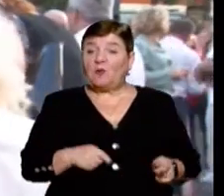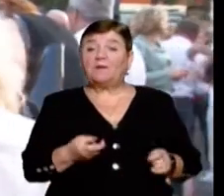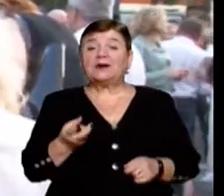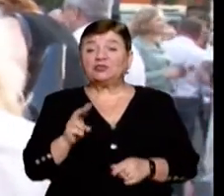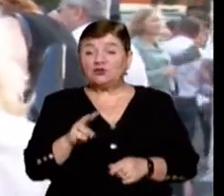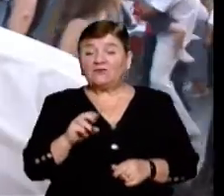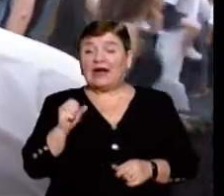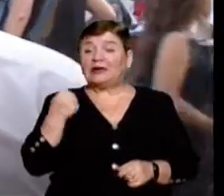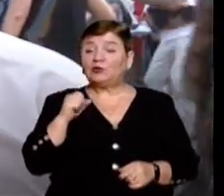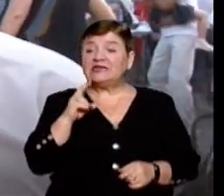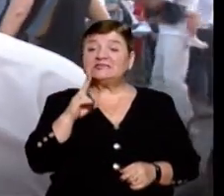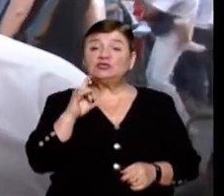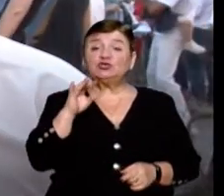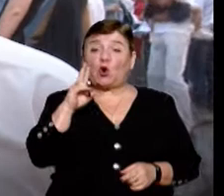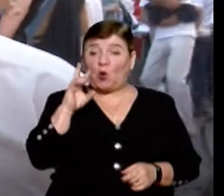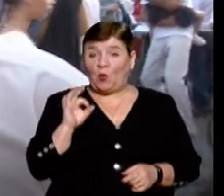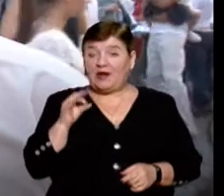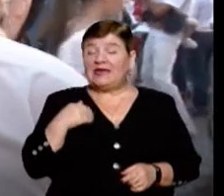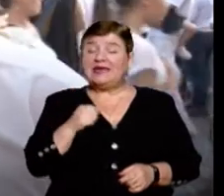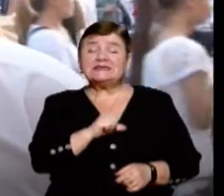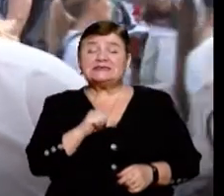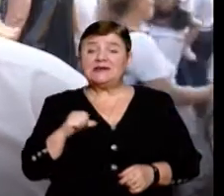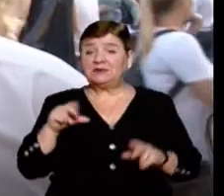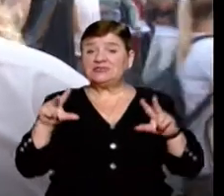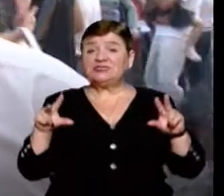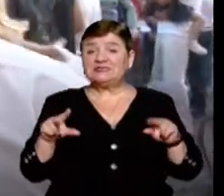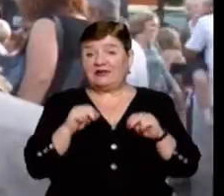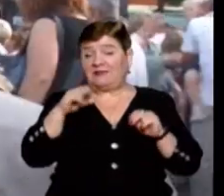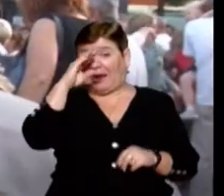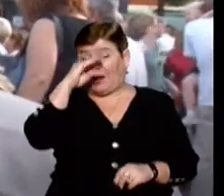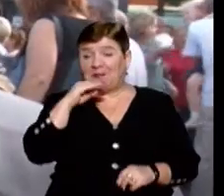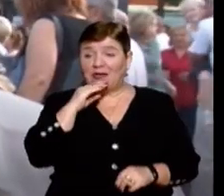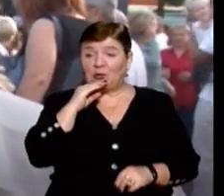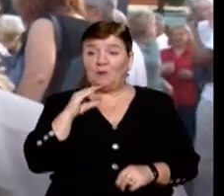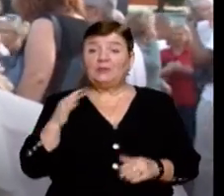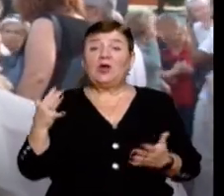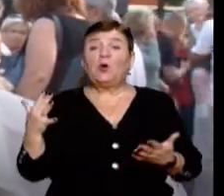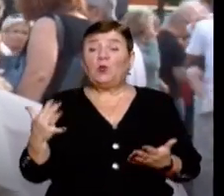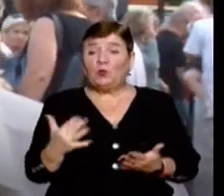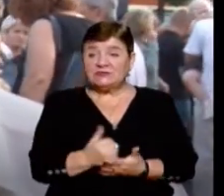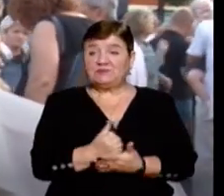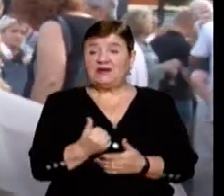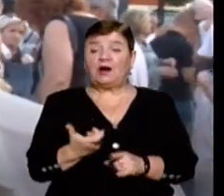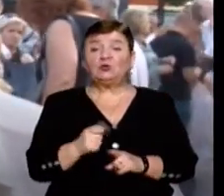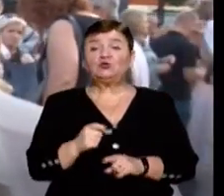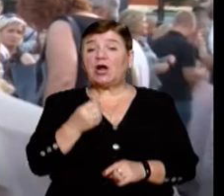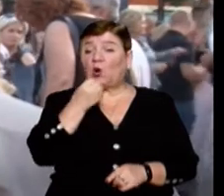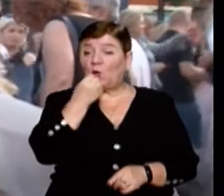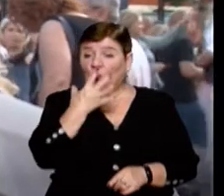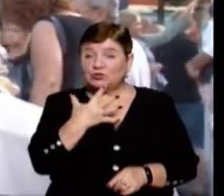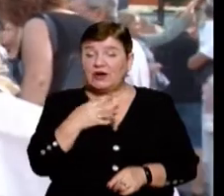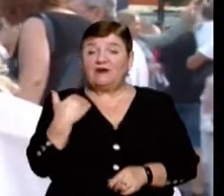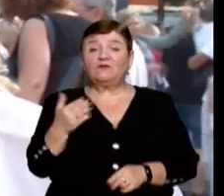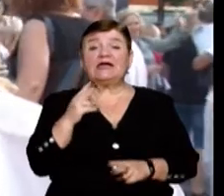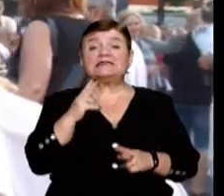Анатолій Сличко. Я найщасливіший батько, в мене випускниця. Успіх дуже хороший, вона